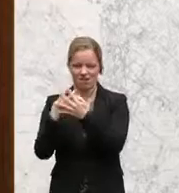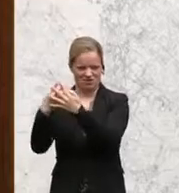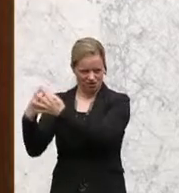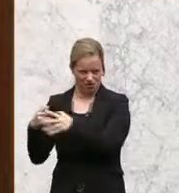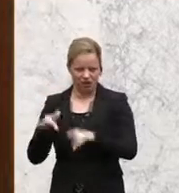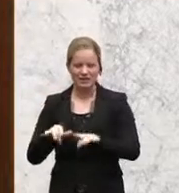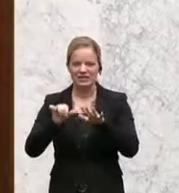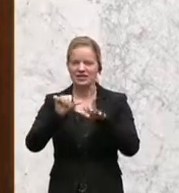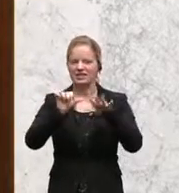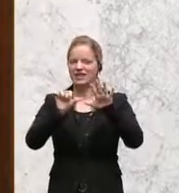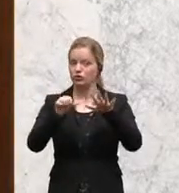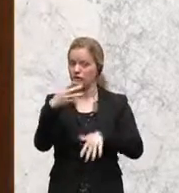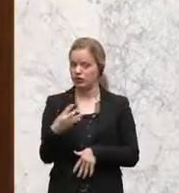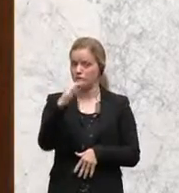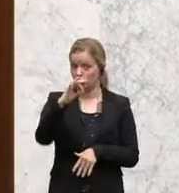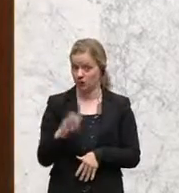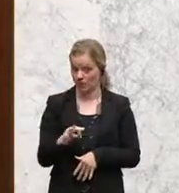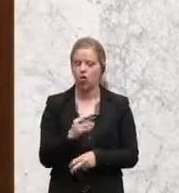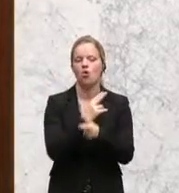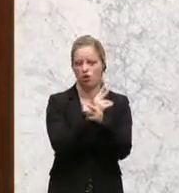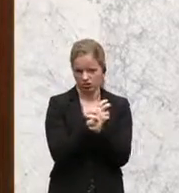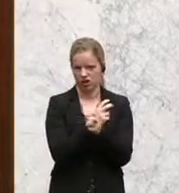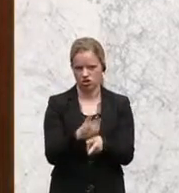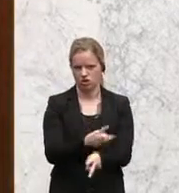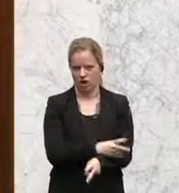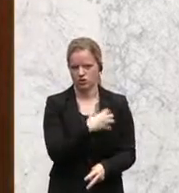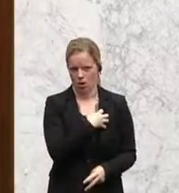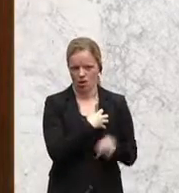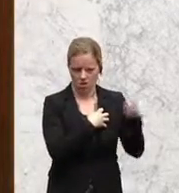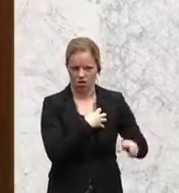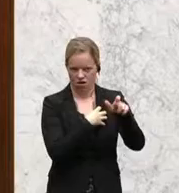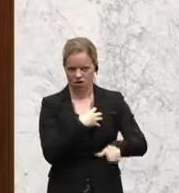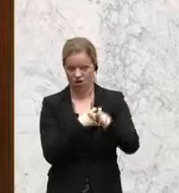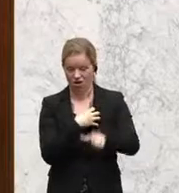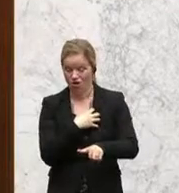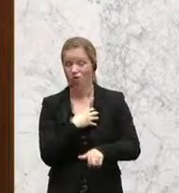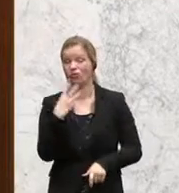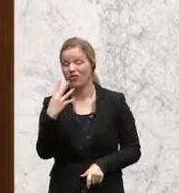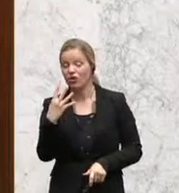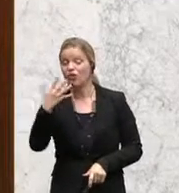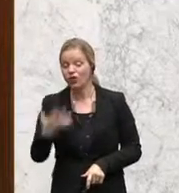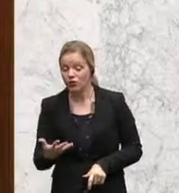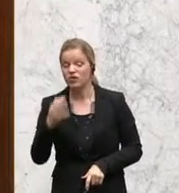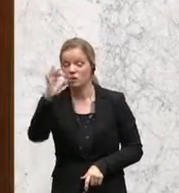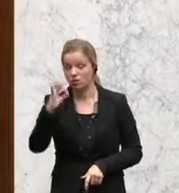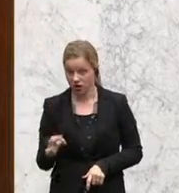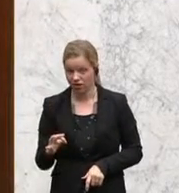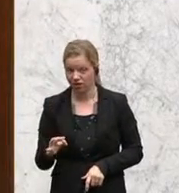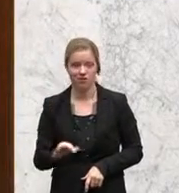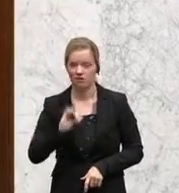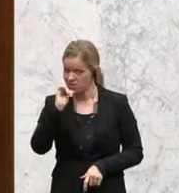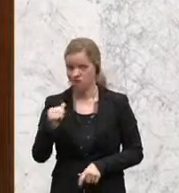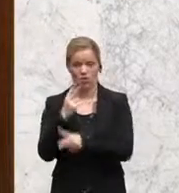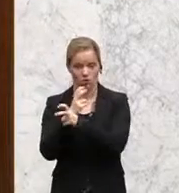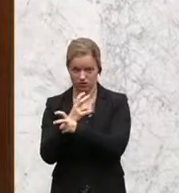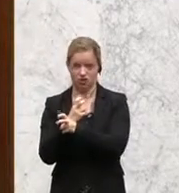unserer Insassen sind österreichische Staatsbürger und 54 Prozent sind nicht österreichische Staatsbürger.